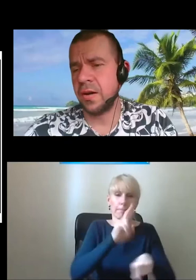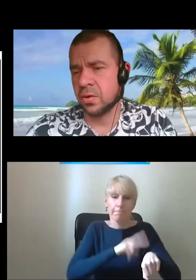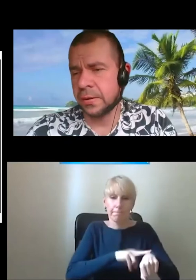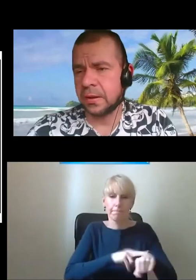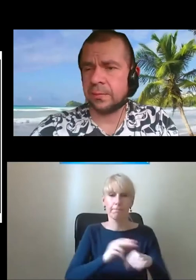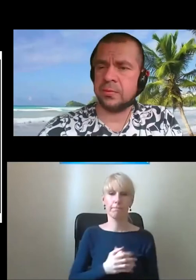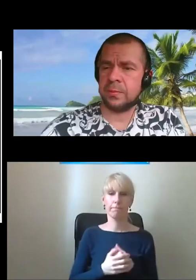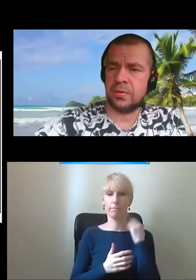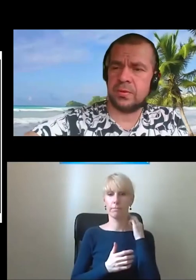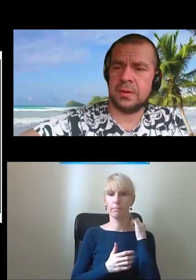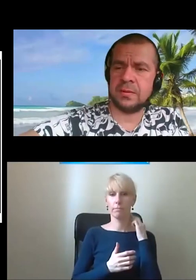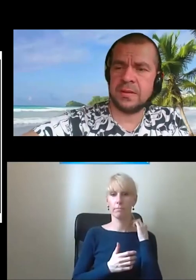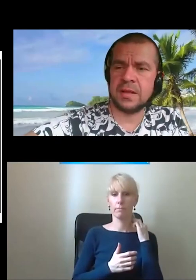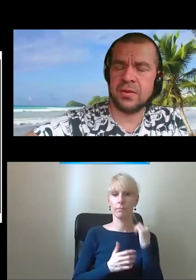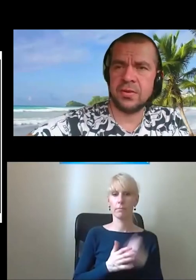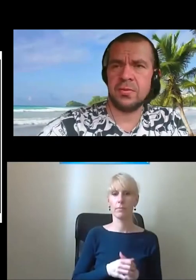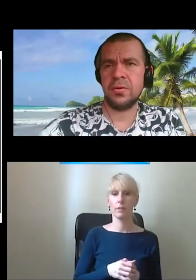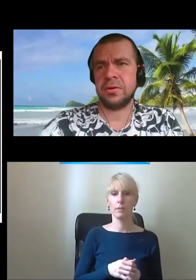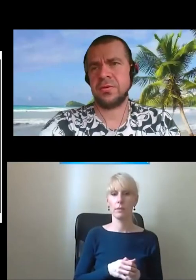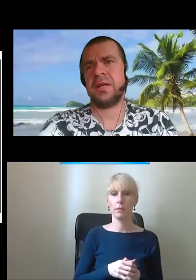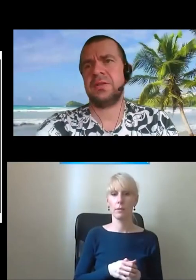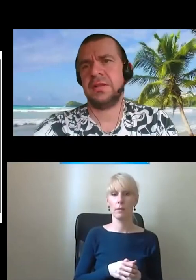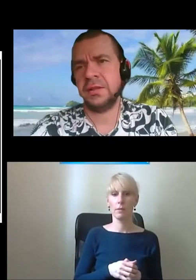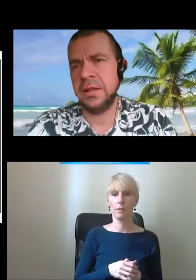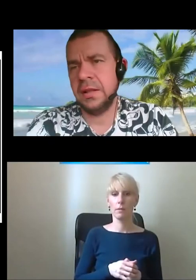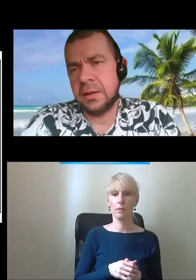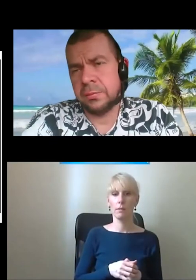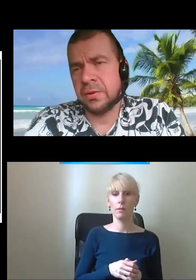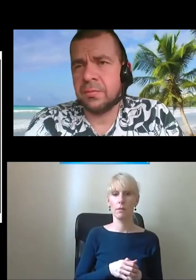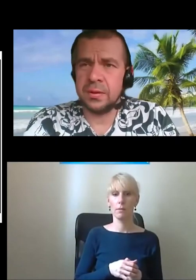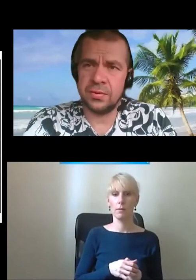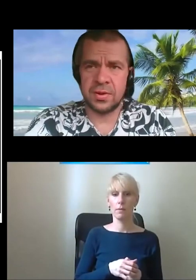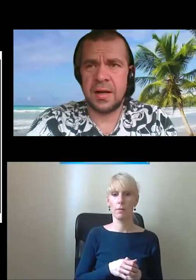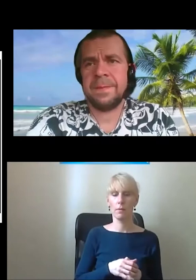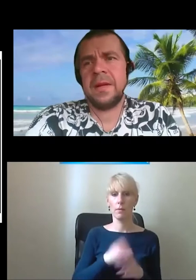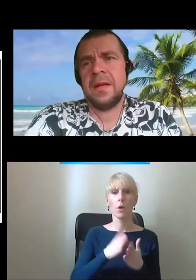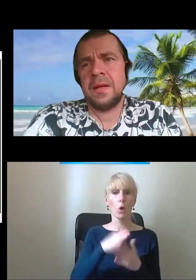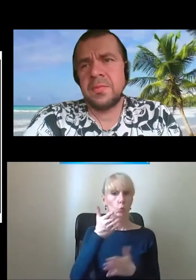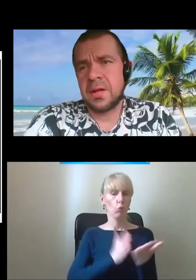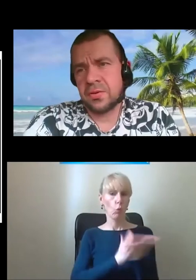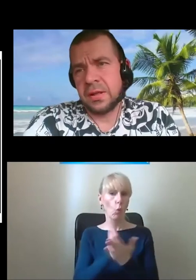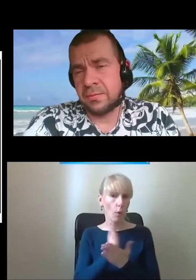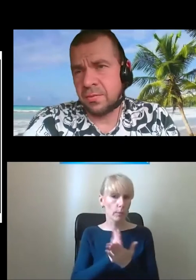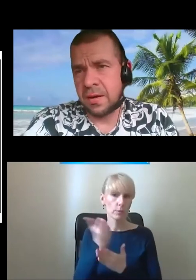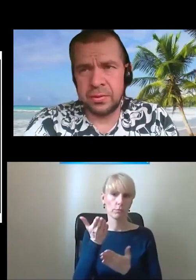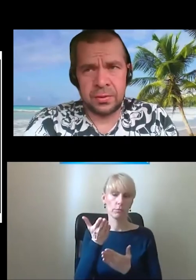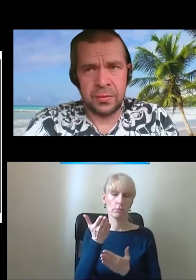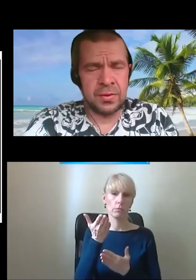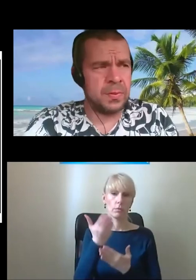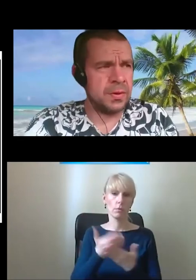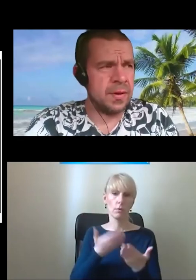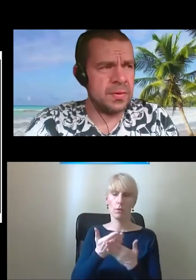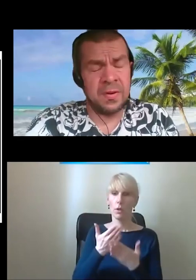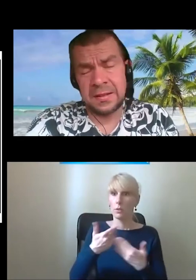przyjąć jako argument dla obsługi pociągu, natomiast raczej chodziło o to, że oni, obsługa była troszeczkę przerażona tym, że miałaby to